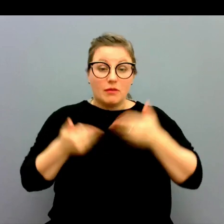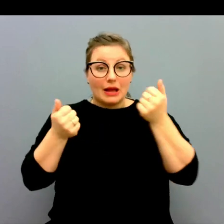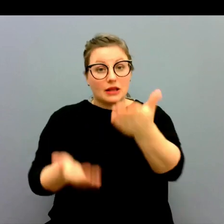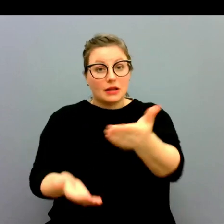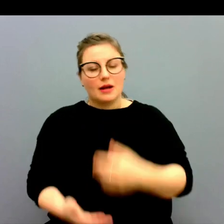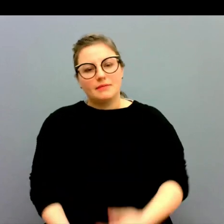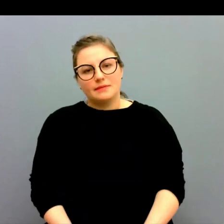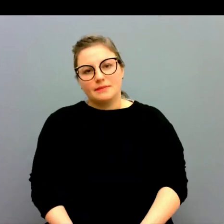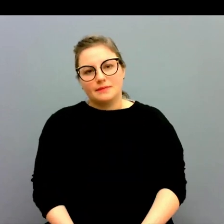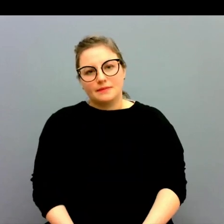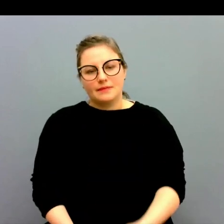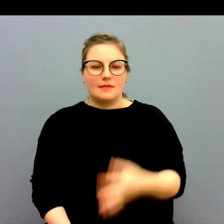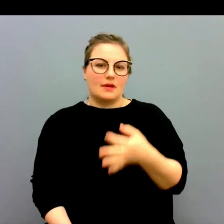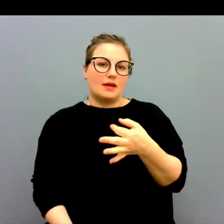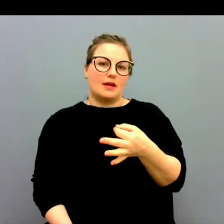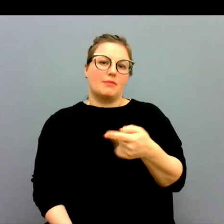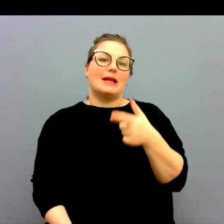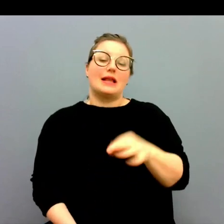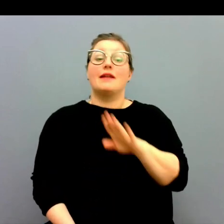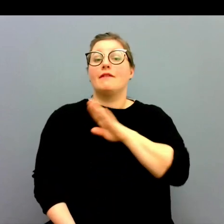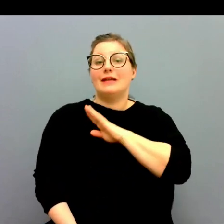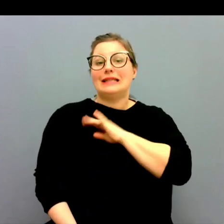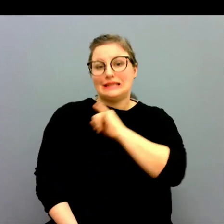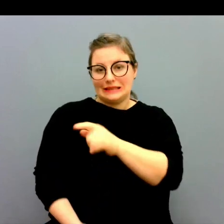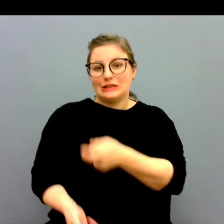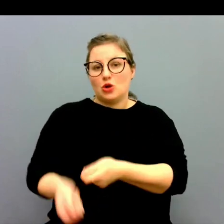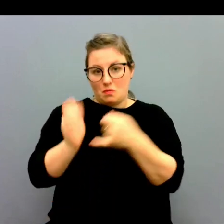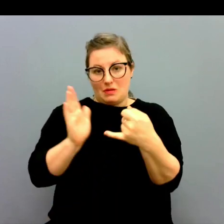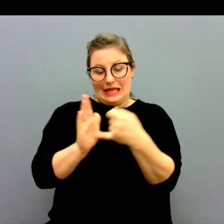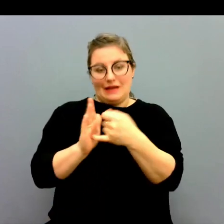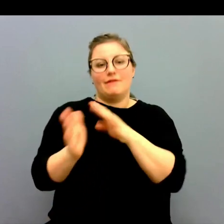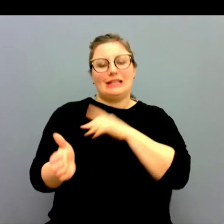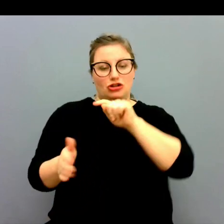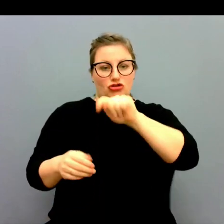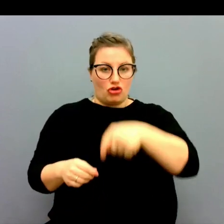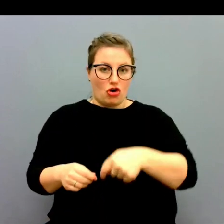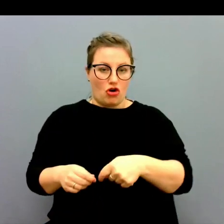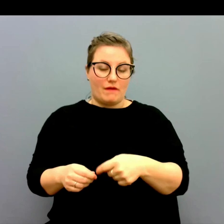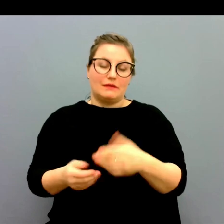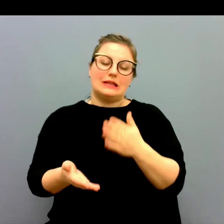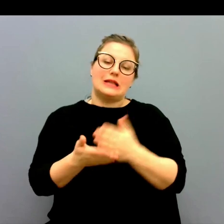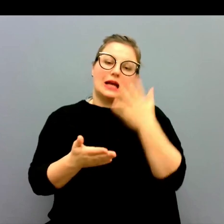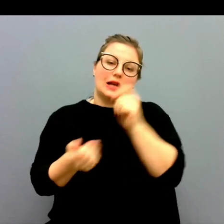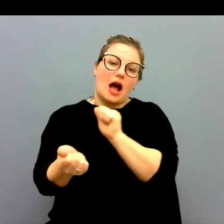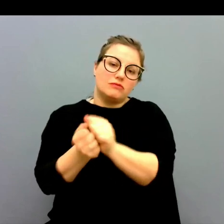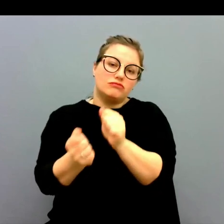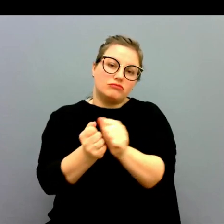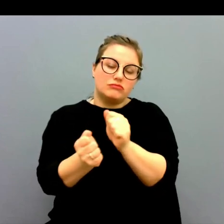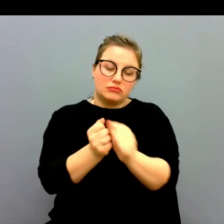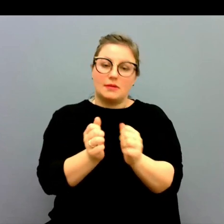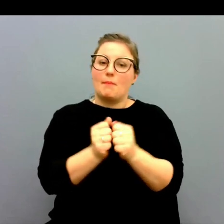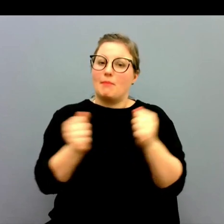förbättra? Det finns krav i upphandlingarna. Det går säkert att justera dem men